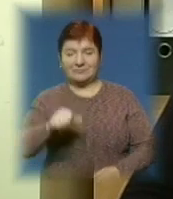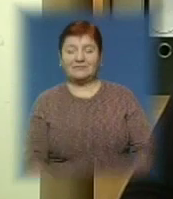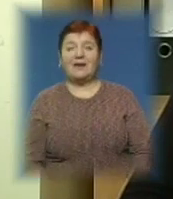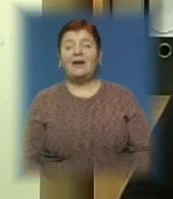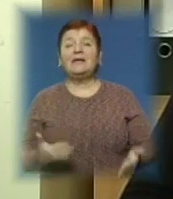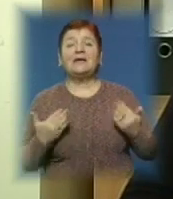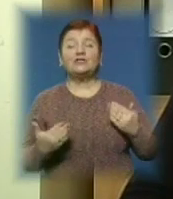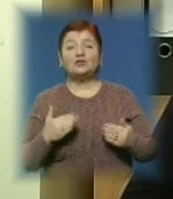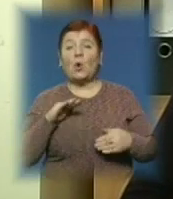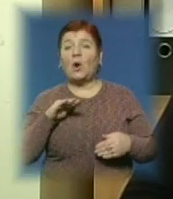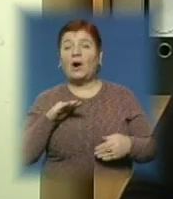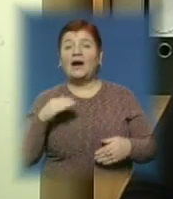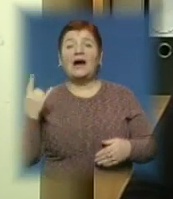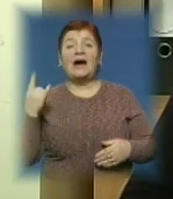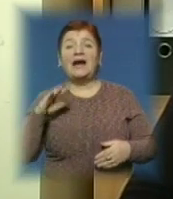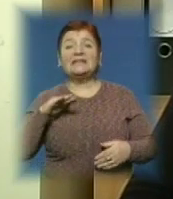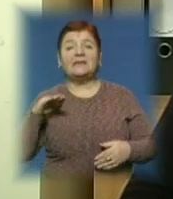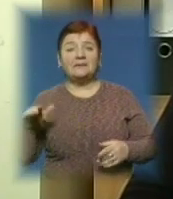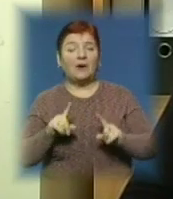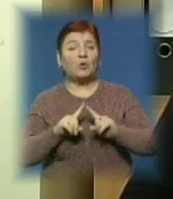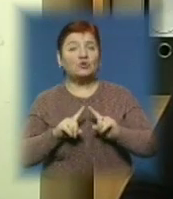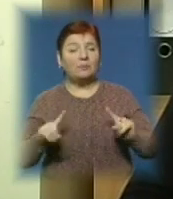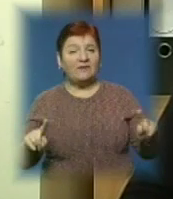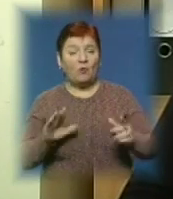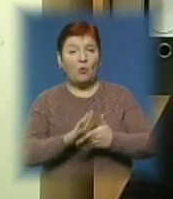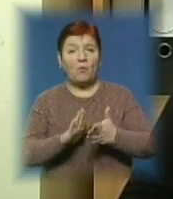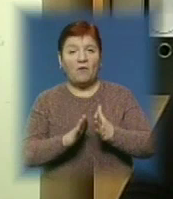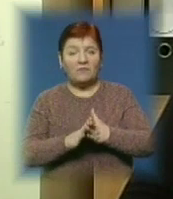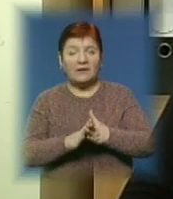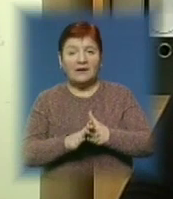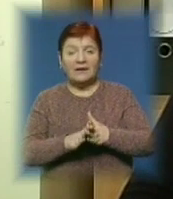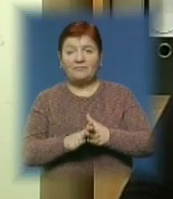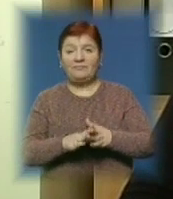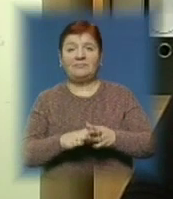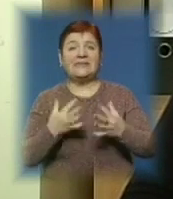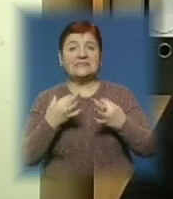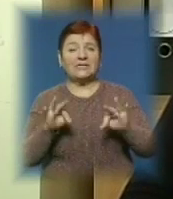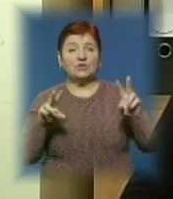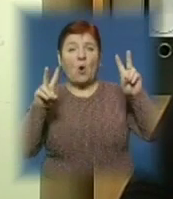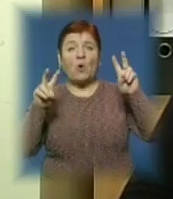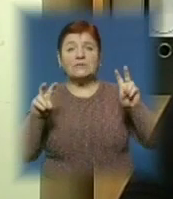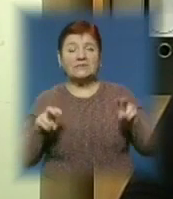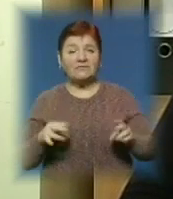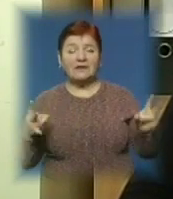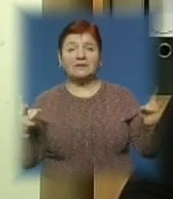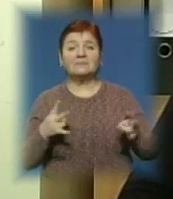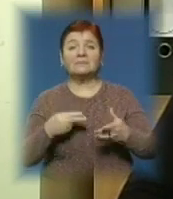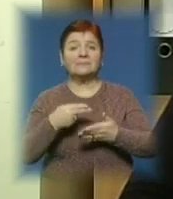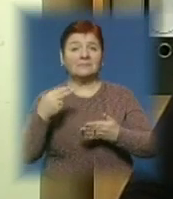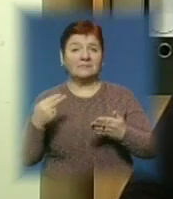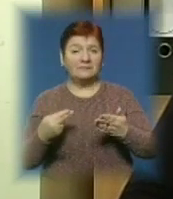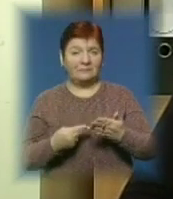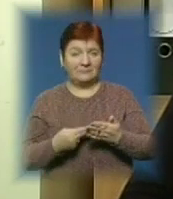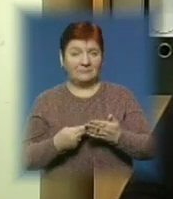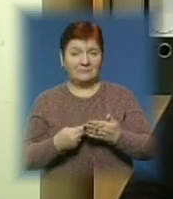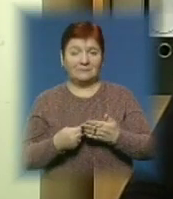Якщо дитина потребує якихось особливих умов про входження зовнішнього незалежного оцінювання, тоді необхідна довідка з